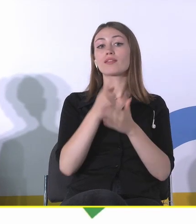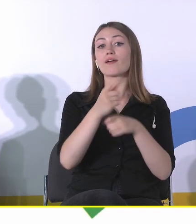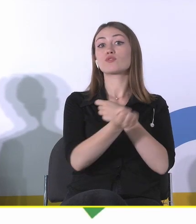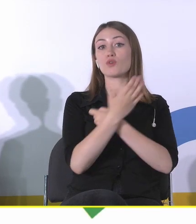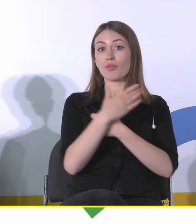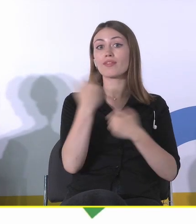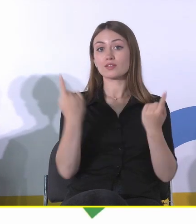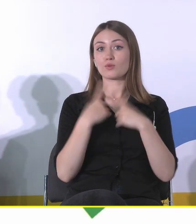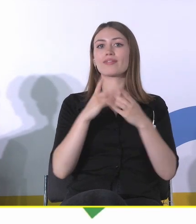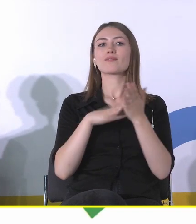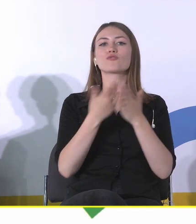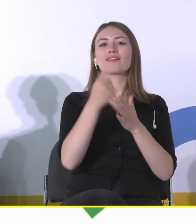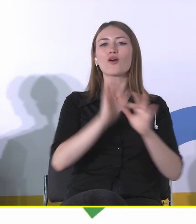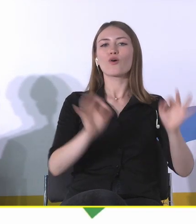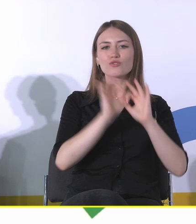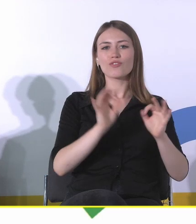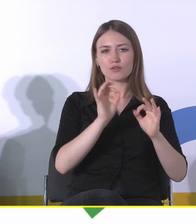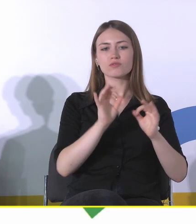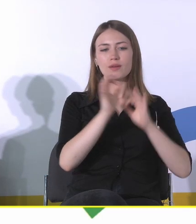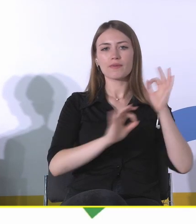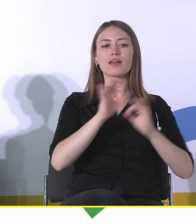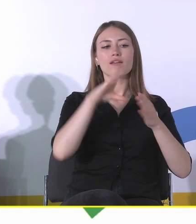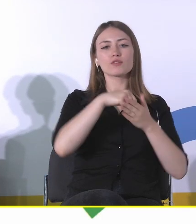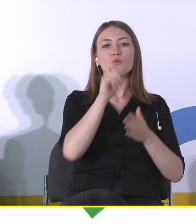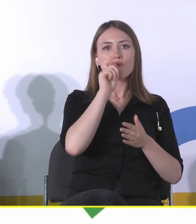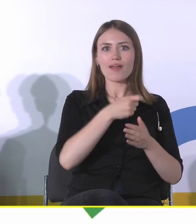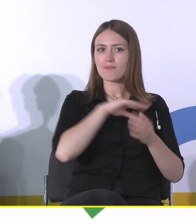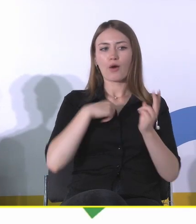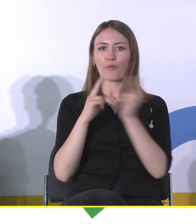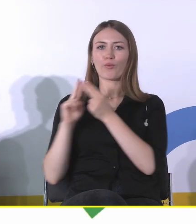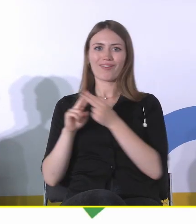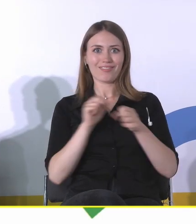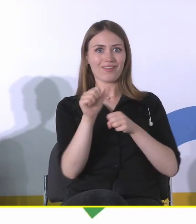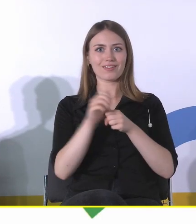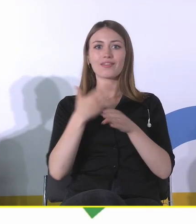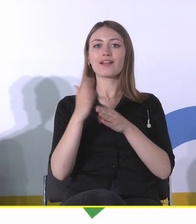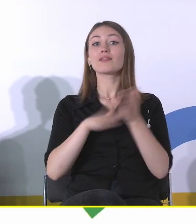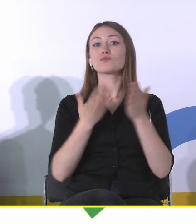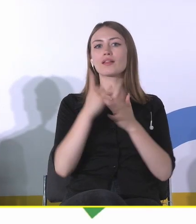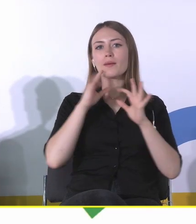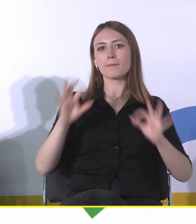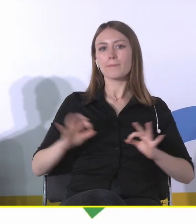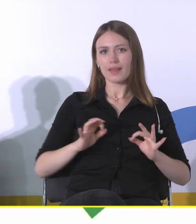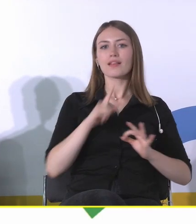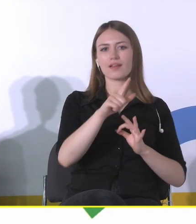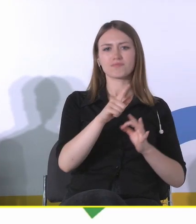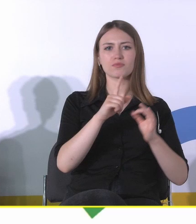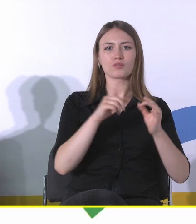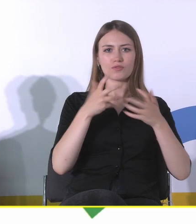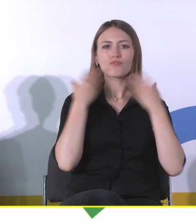doświadczeniach konserwatorów ukraińskich, z którymi mamy stały kontakt, choćby z panią konserwator Lwowa Jołonyszczenko czy